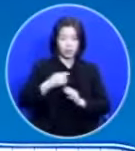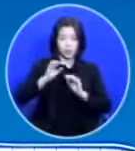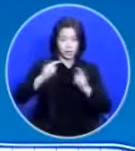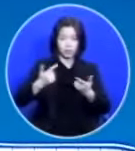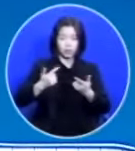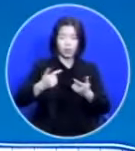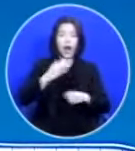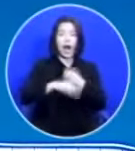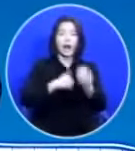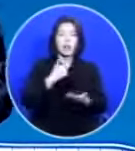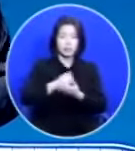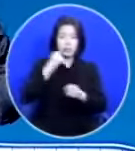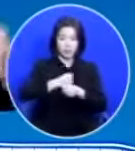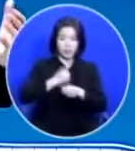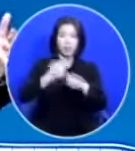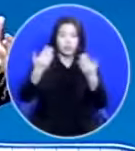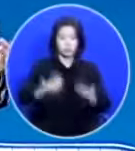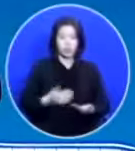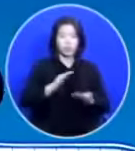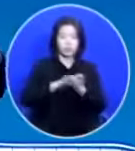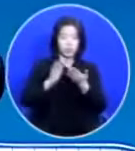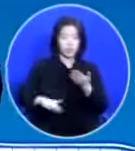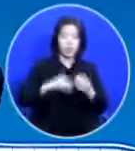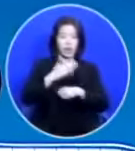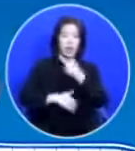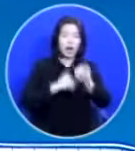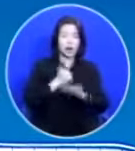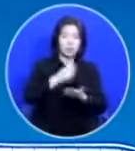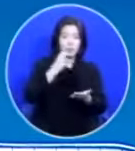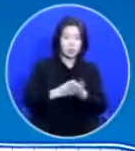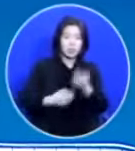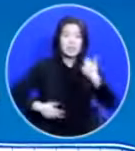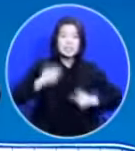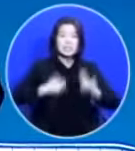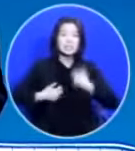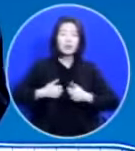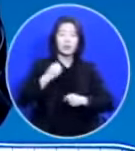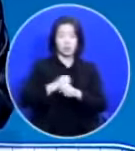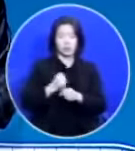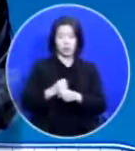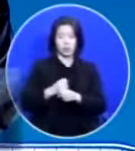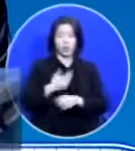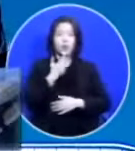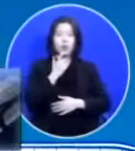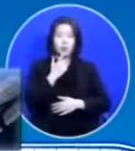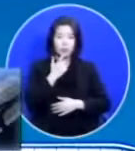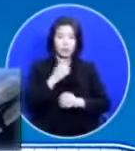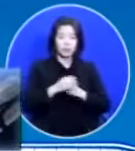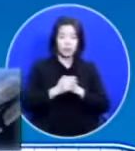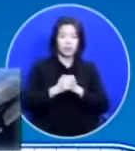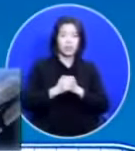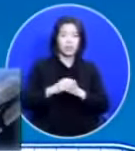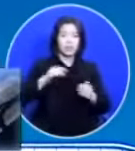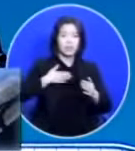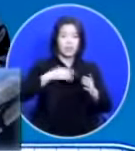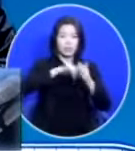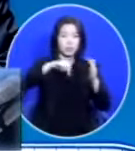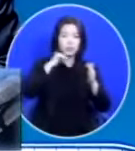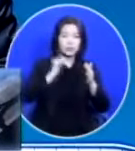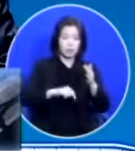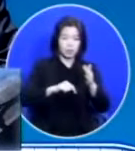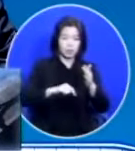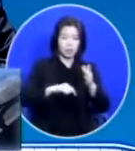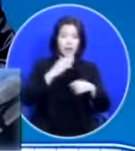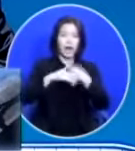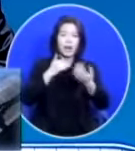하나님의 계명이 즐겁기까지 하되니까 로마서 7장 22절에 내 속사람으로는